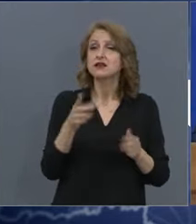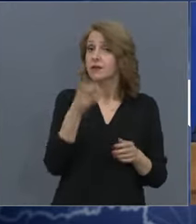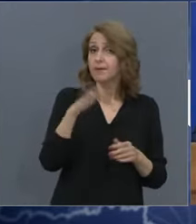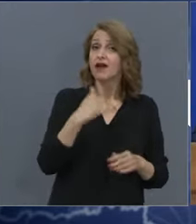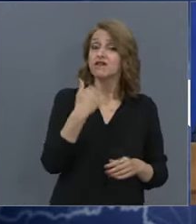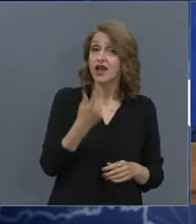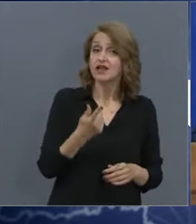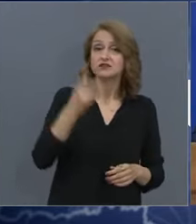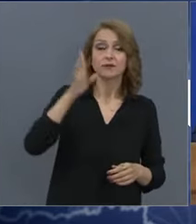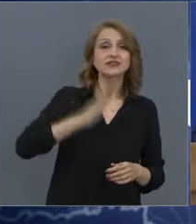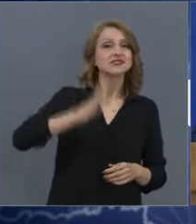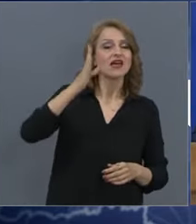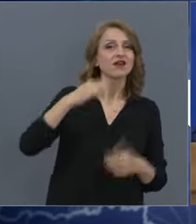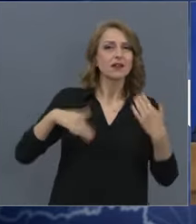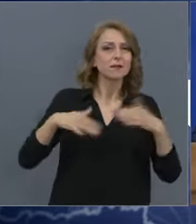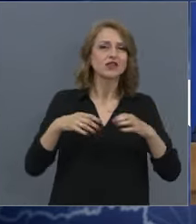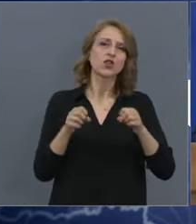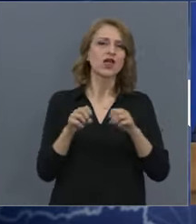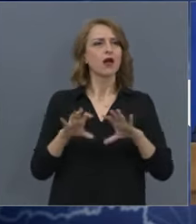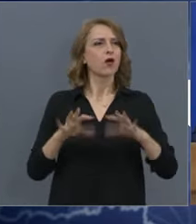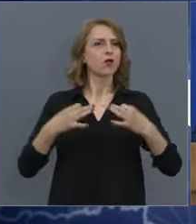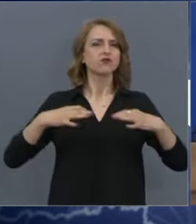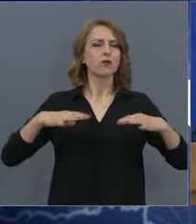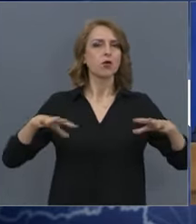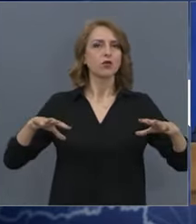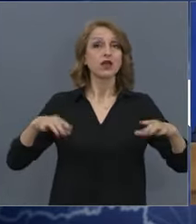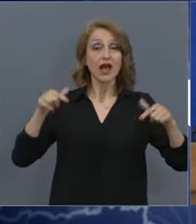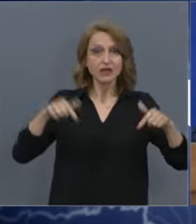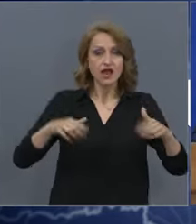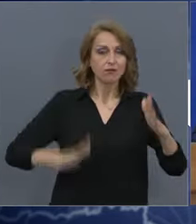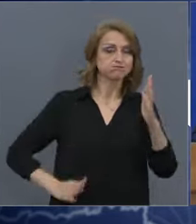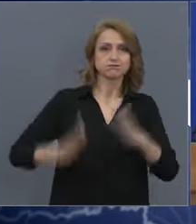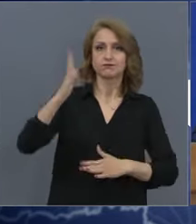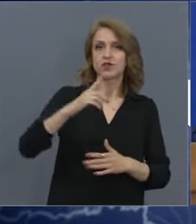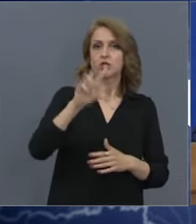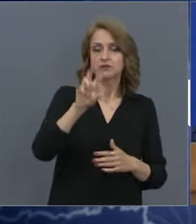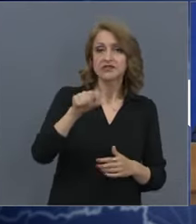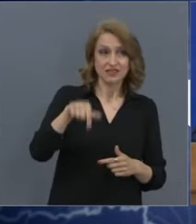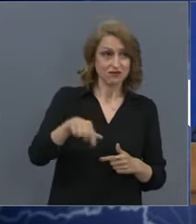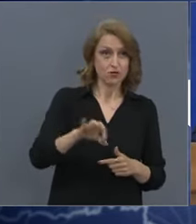Македония отпуснаха много в един момент, изпуснаха нещата и започнаха. 80, днеска са 101.